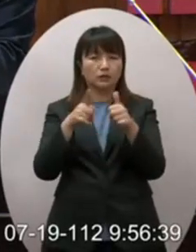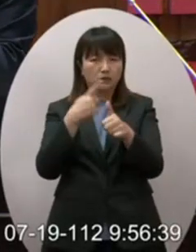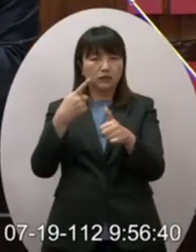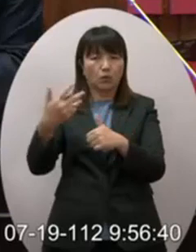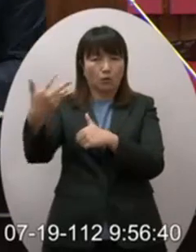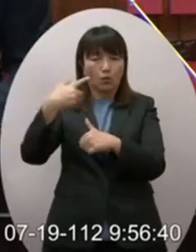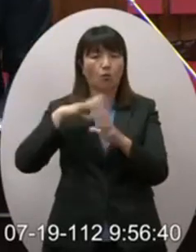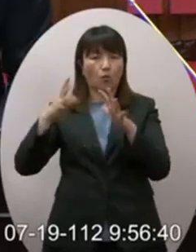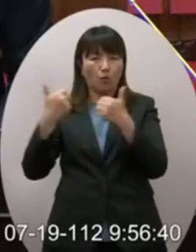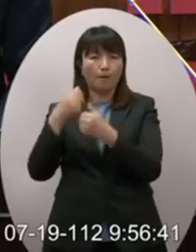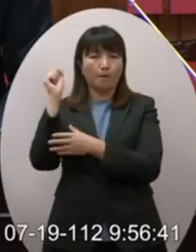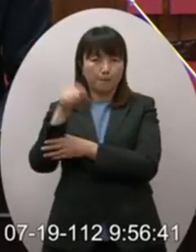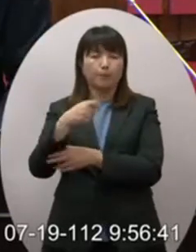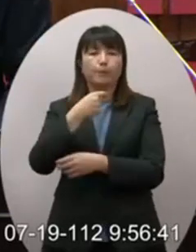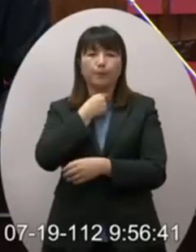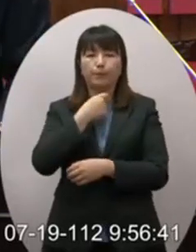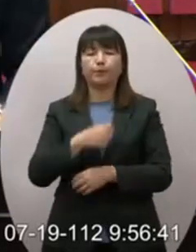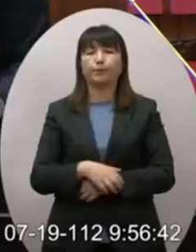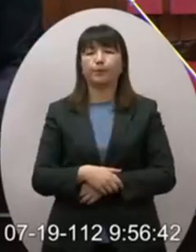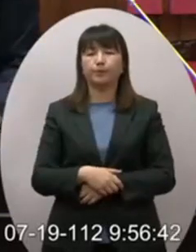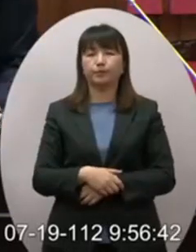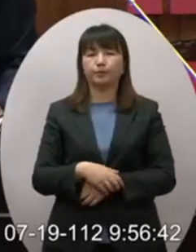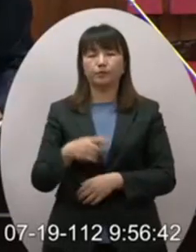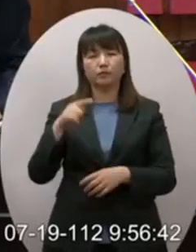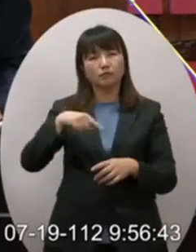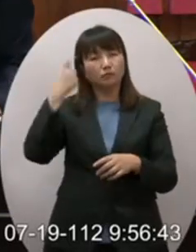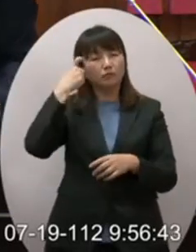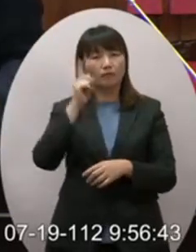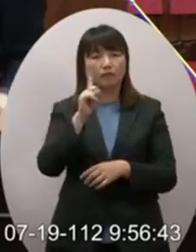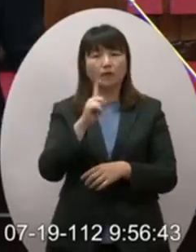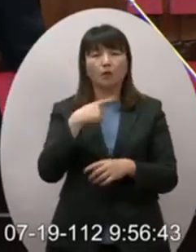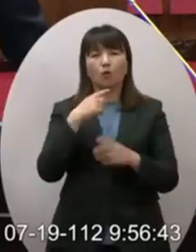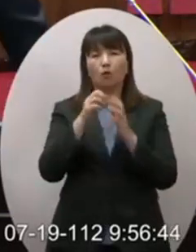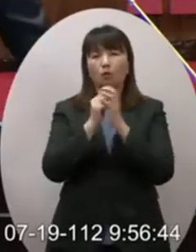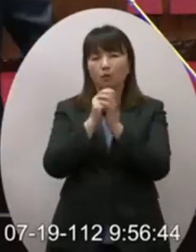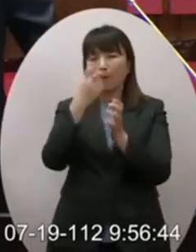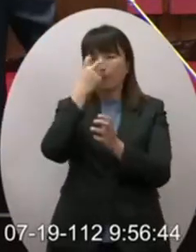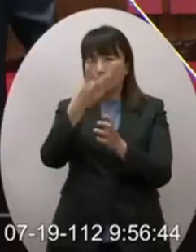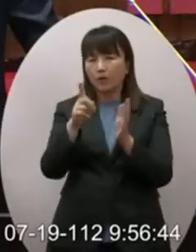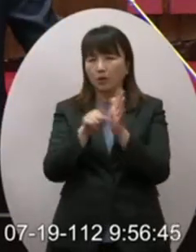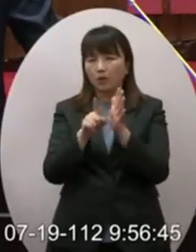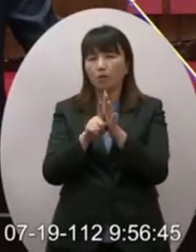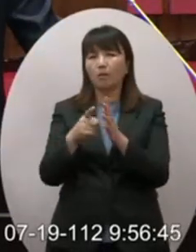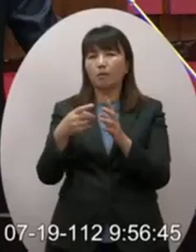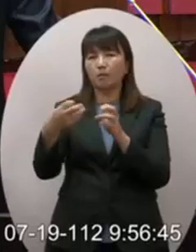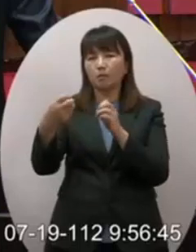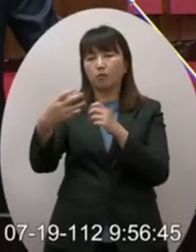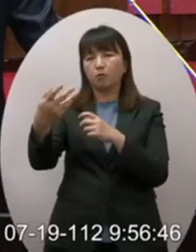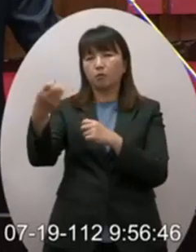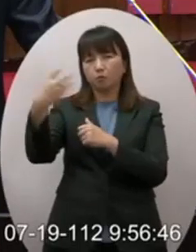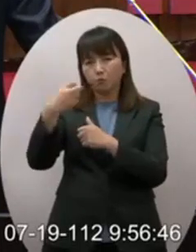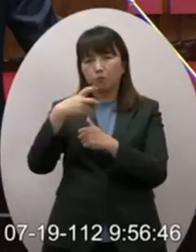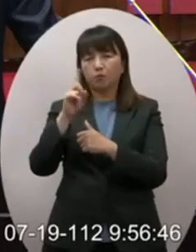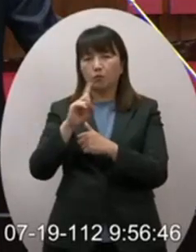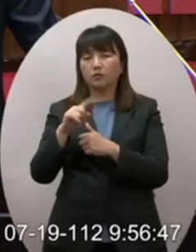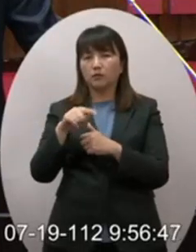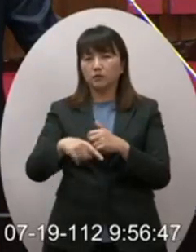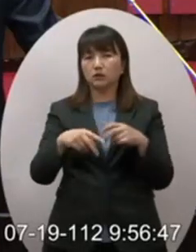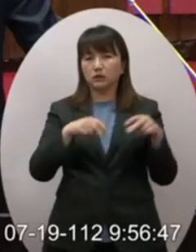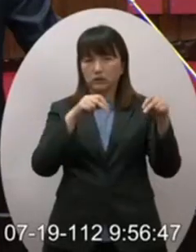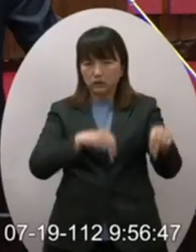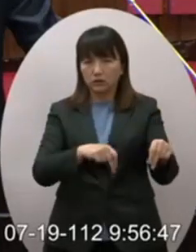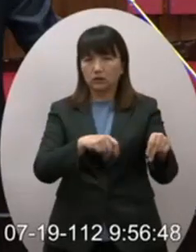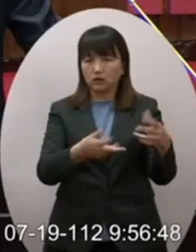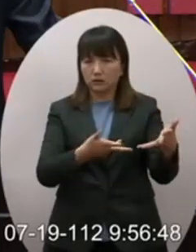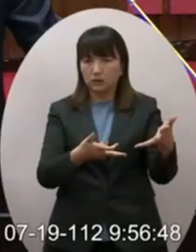國會的意見請問你知道嗎我拜訪的過程裡面他們跟我們講基本上啦這個協議